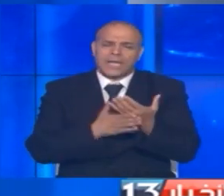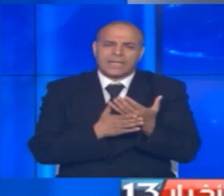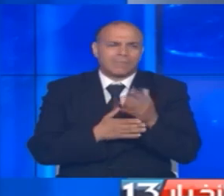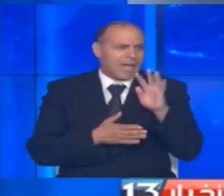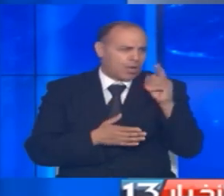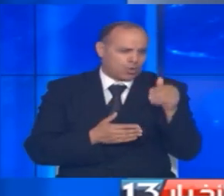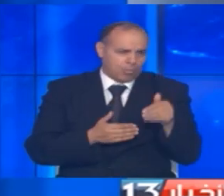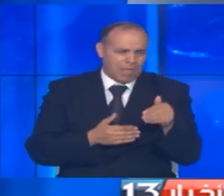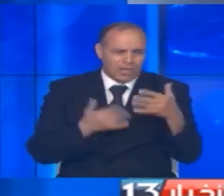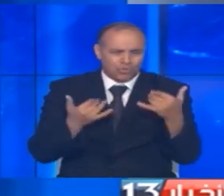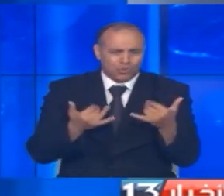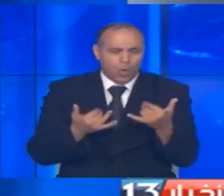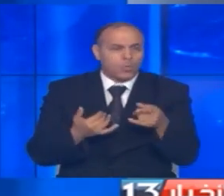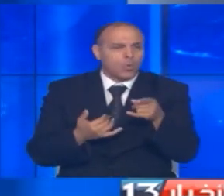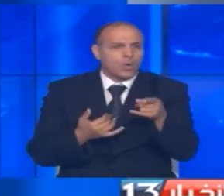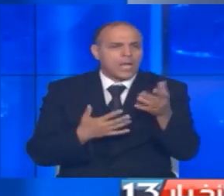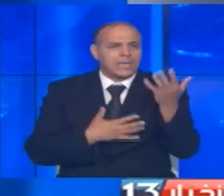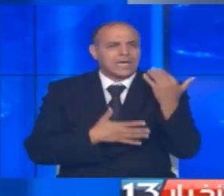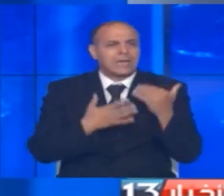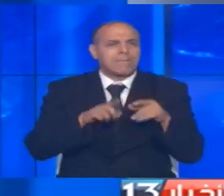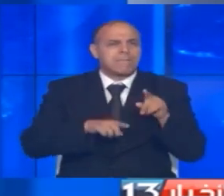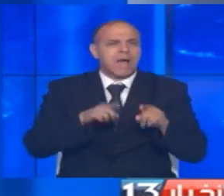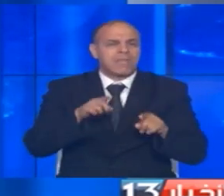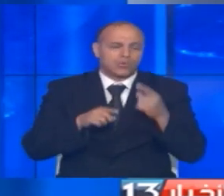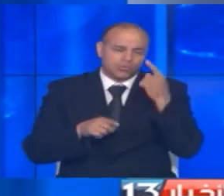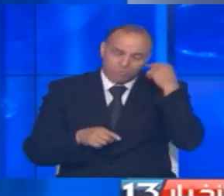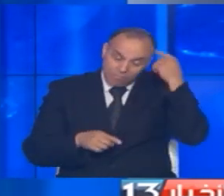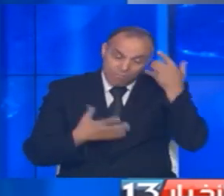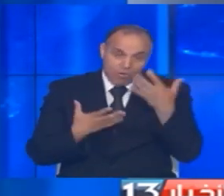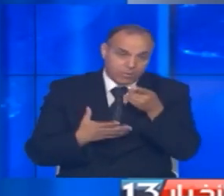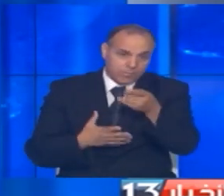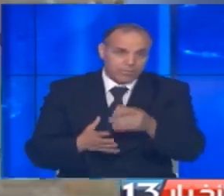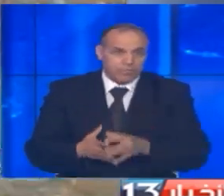وجهات ترفيهية تليق بالبعض من أحلامهم